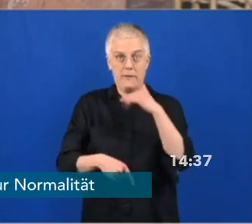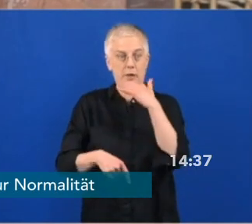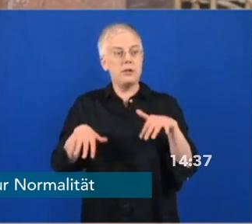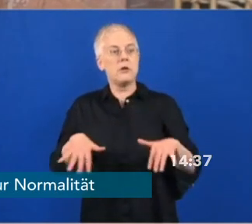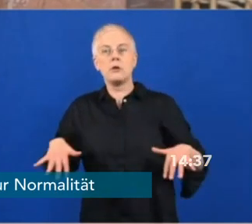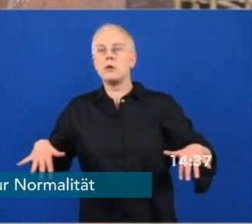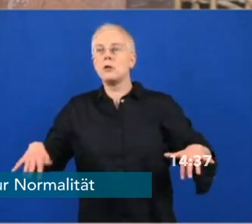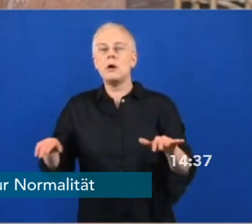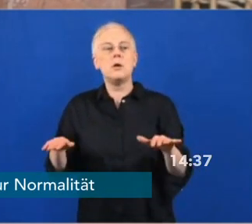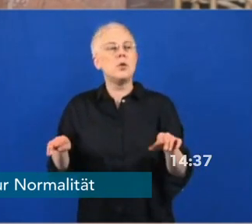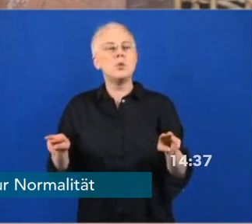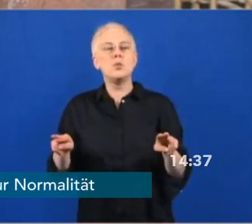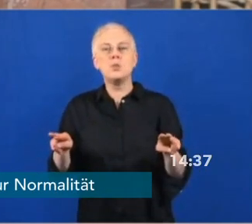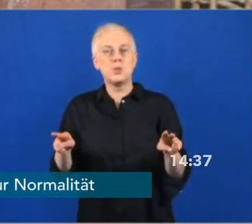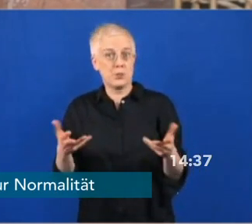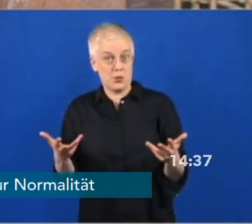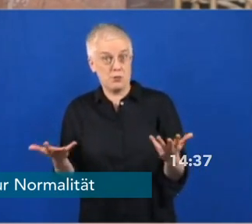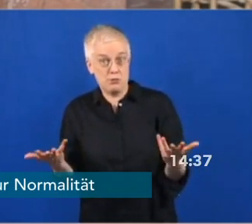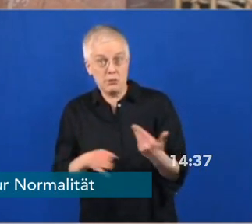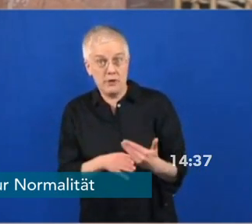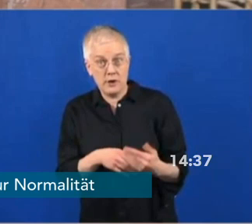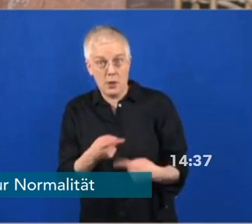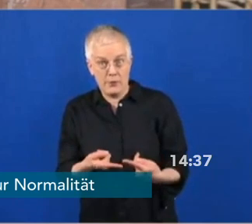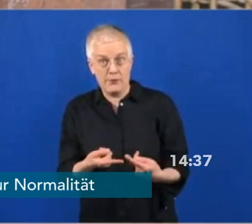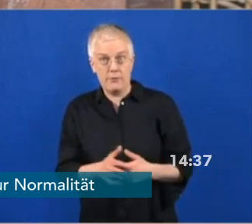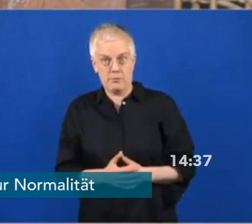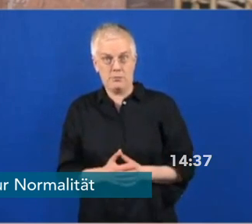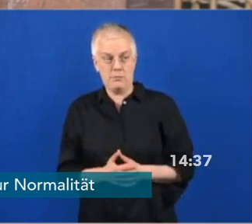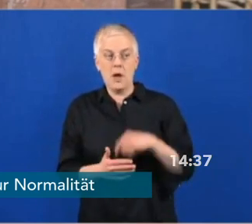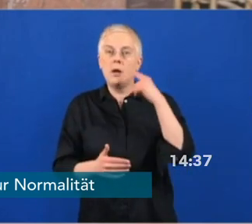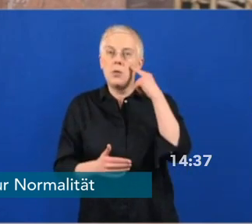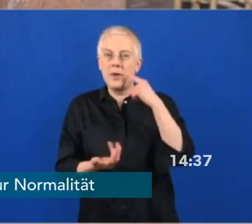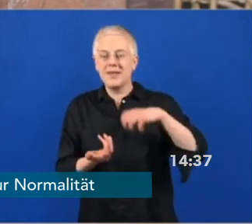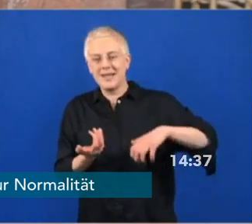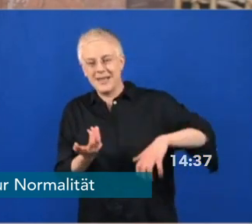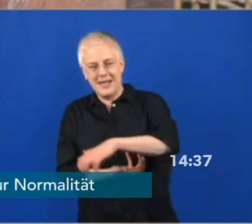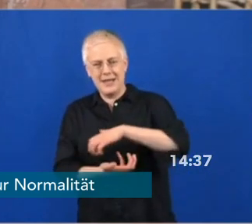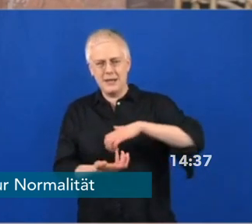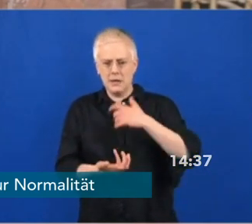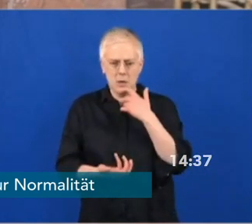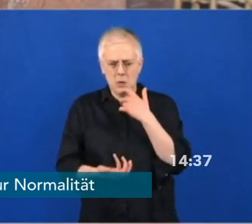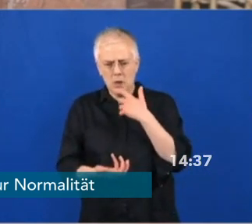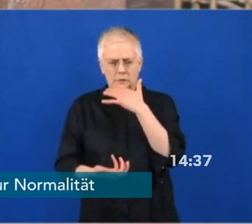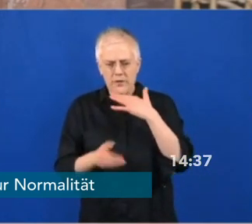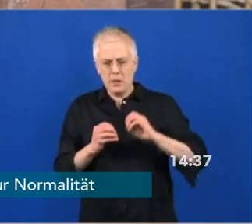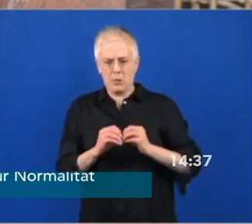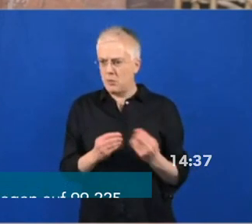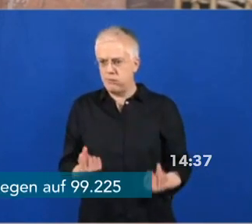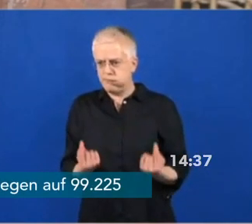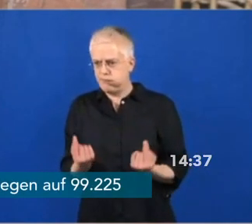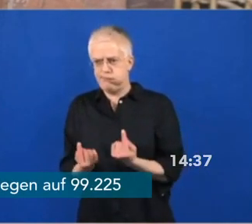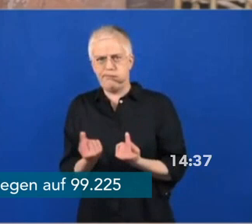Letztlich geht es ja darum, dass wir in dieser Krise, in der wir viele Probleme gleichzeitig haben, die wir alle gemeinsam lösen müssen, nicht